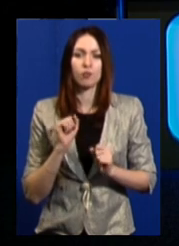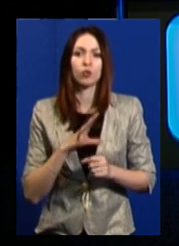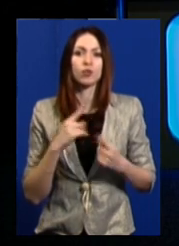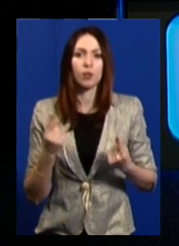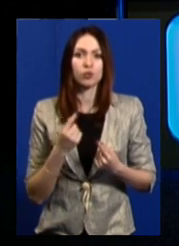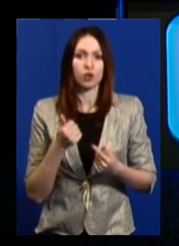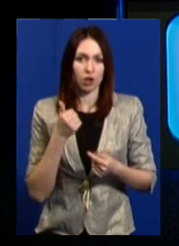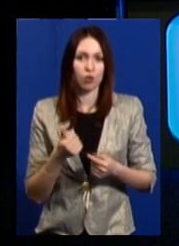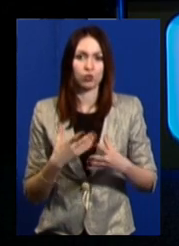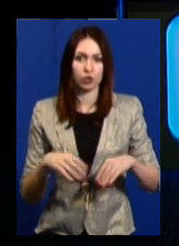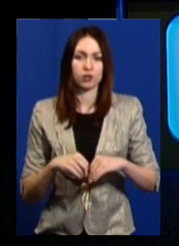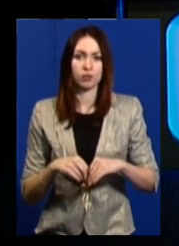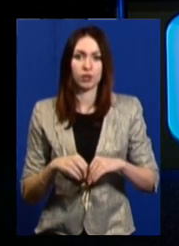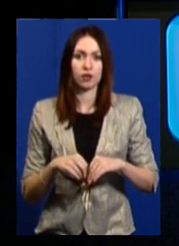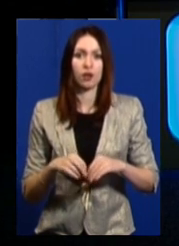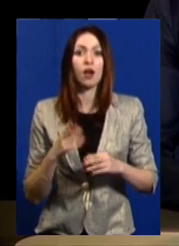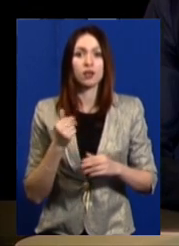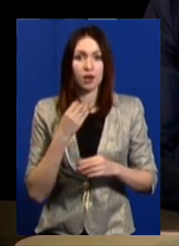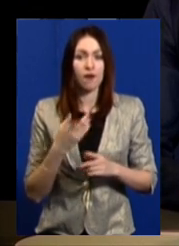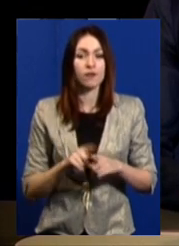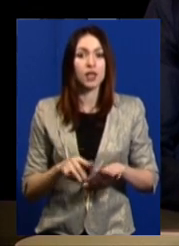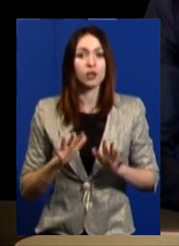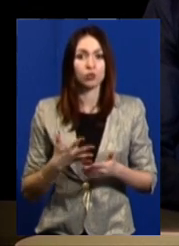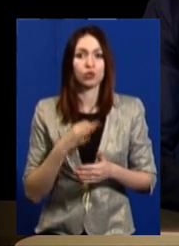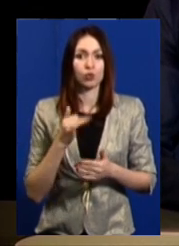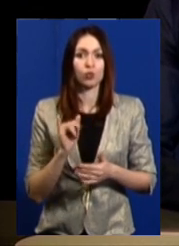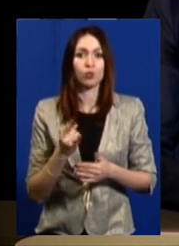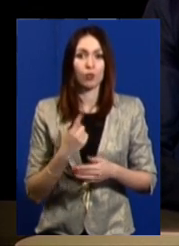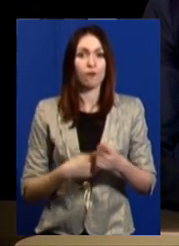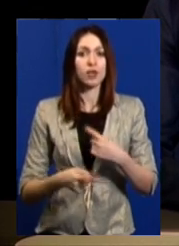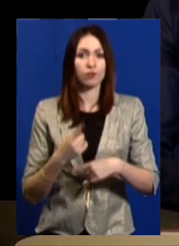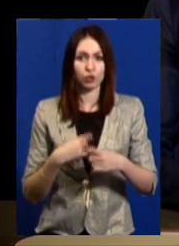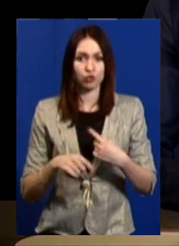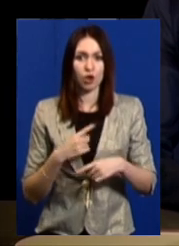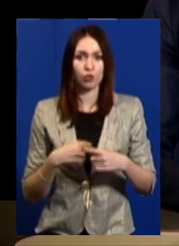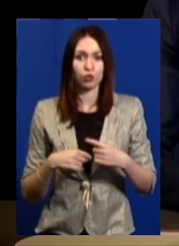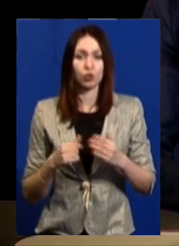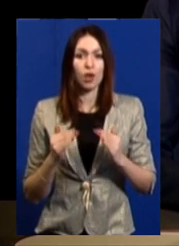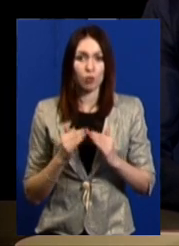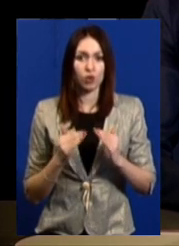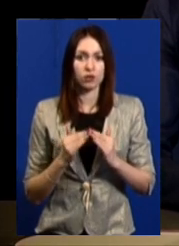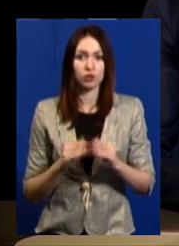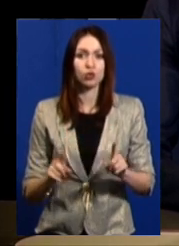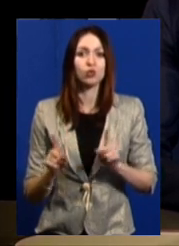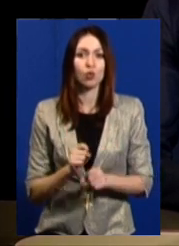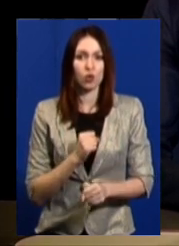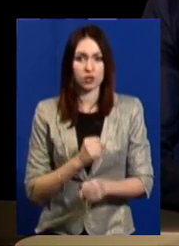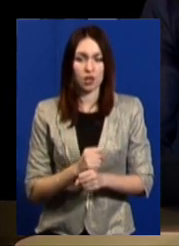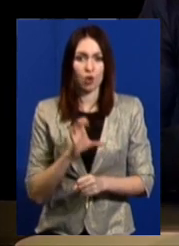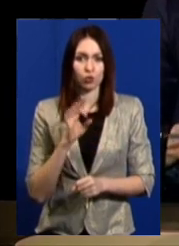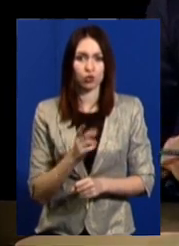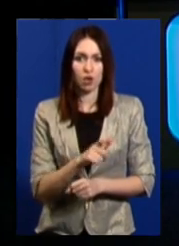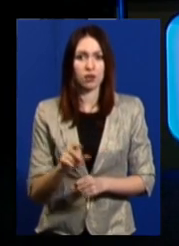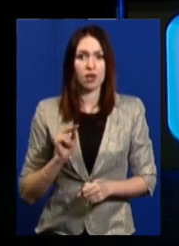бути, а дуже навіть асоціалізована. Так, але у таких випадках, скажу, коли дитину повертають додому, що робитимуть соціальні